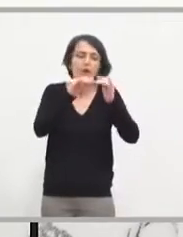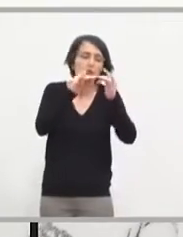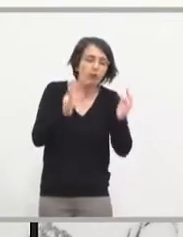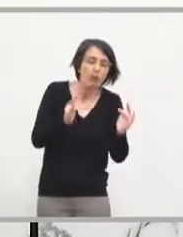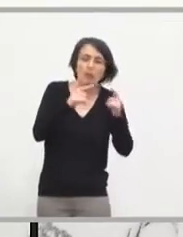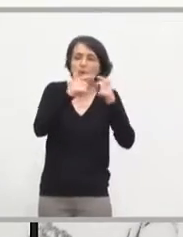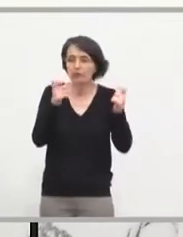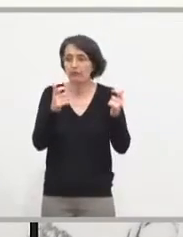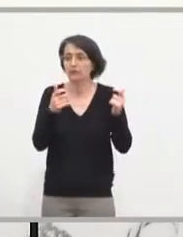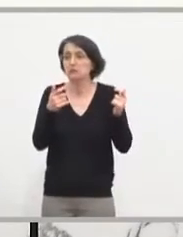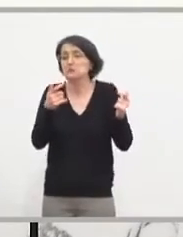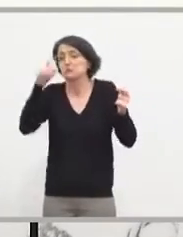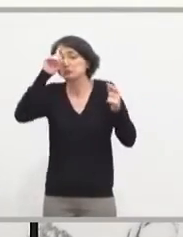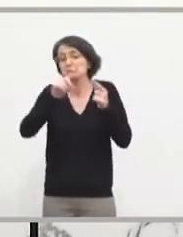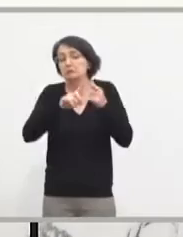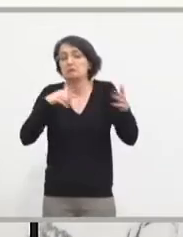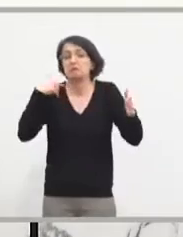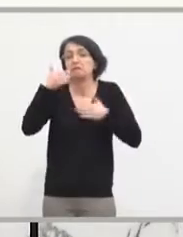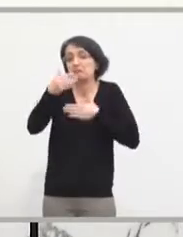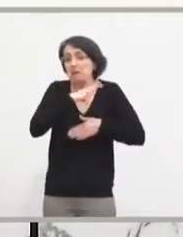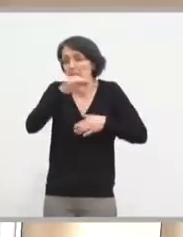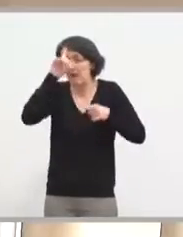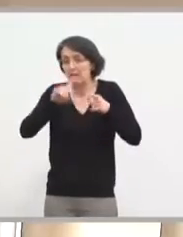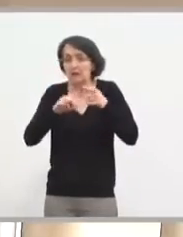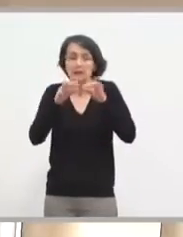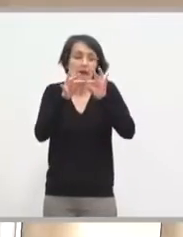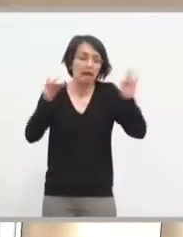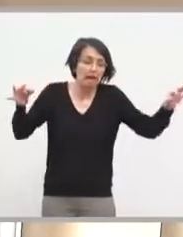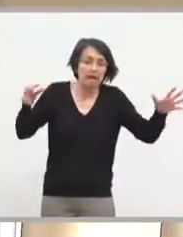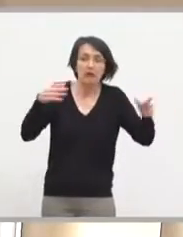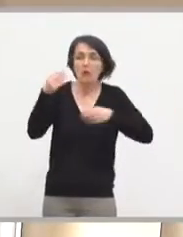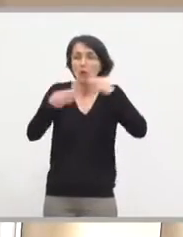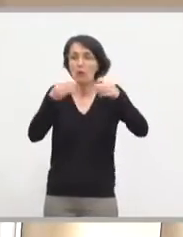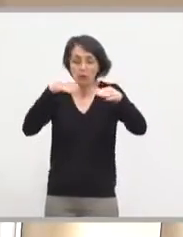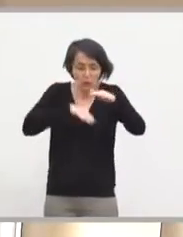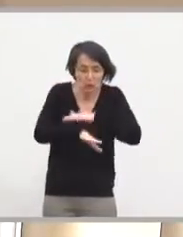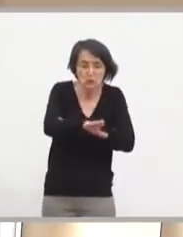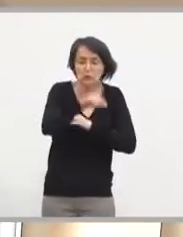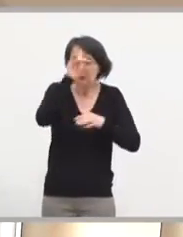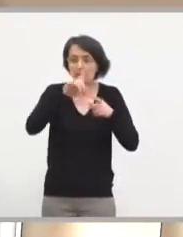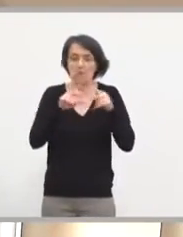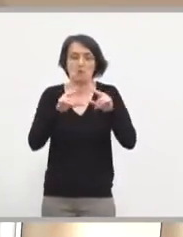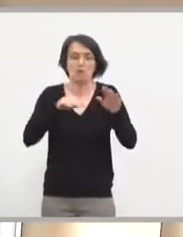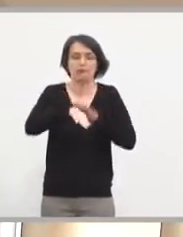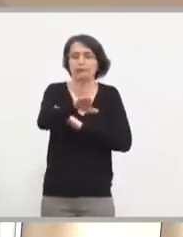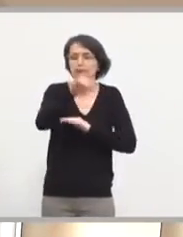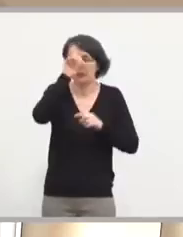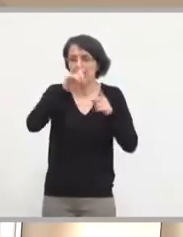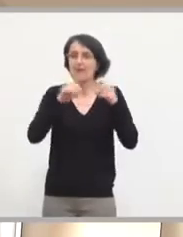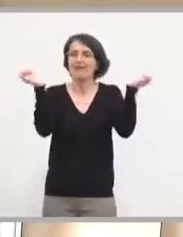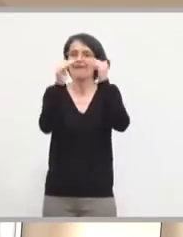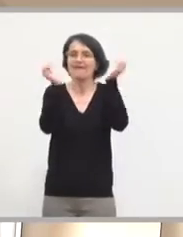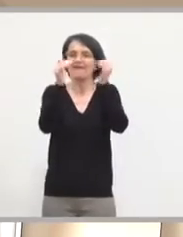futur passage d'une ligne ou d'un transport en site propre par en dessous en laissant la circulation s'évacuer par en dessous.